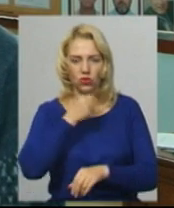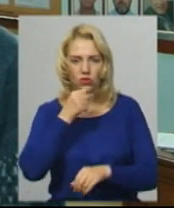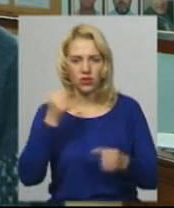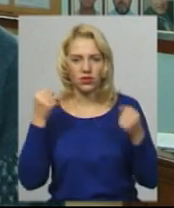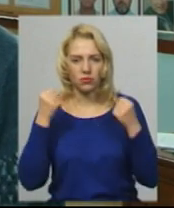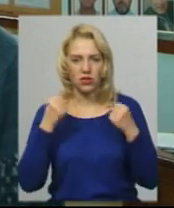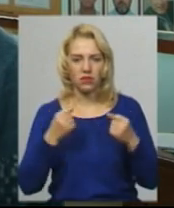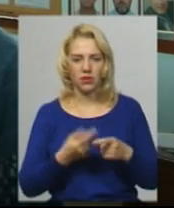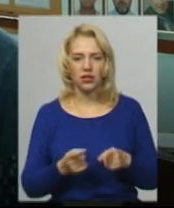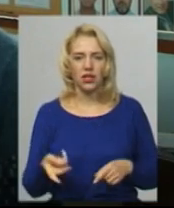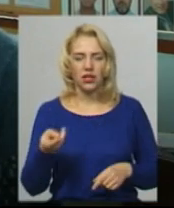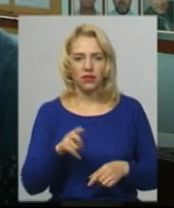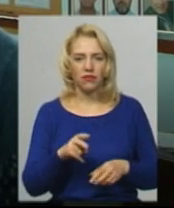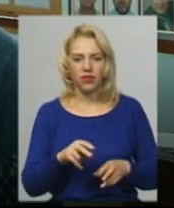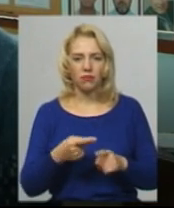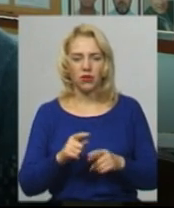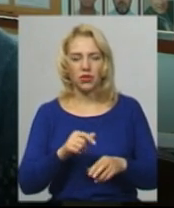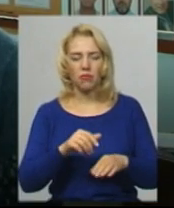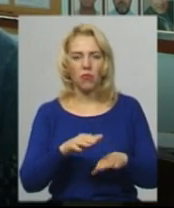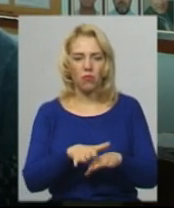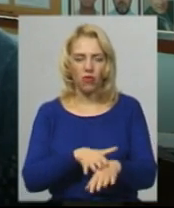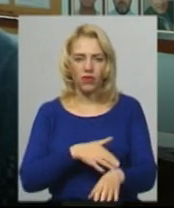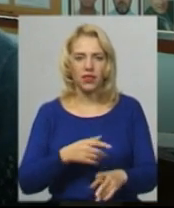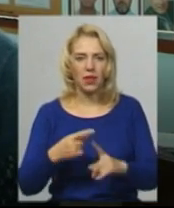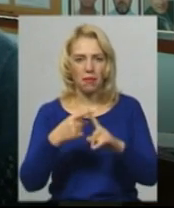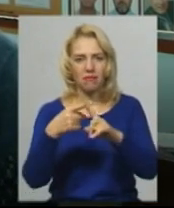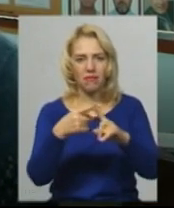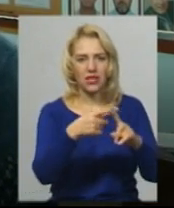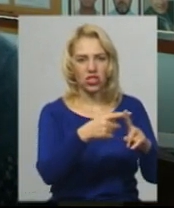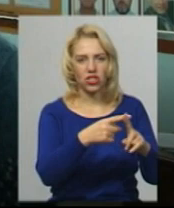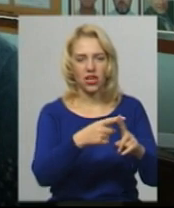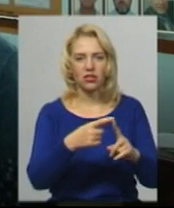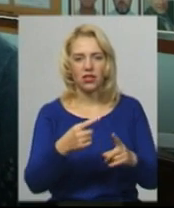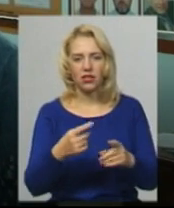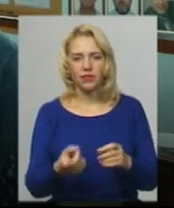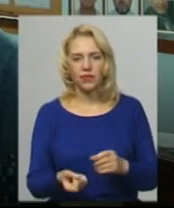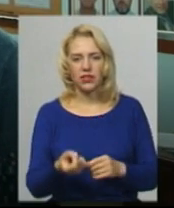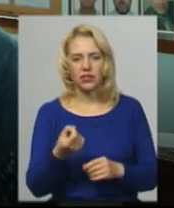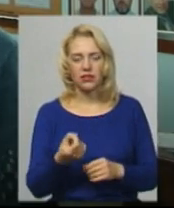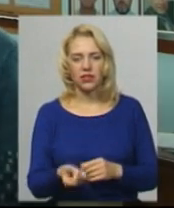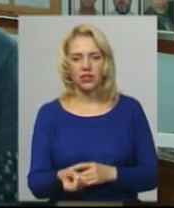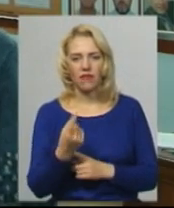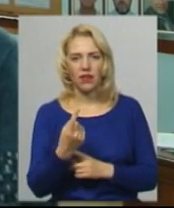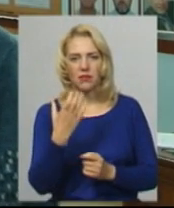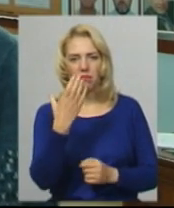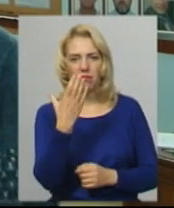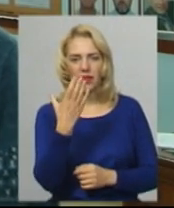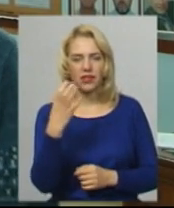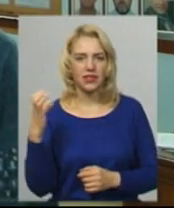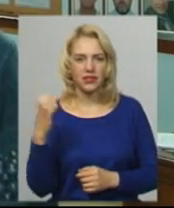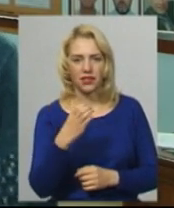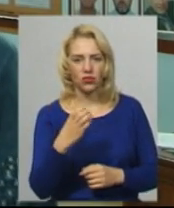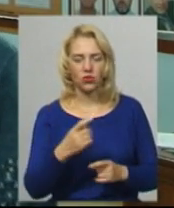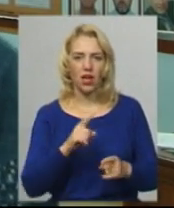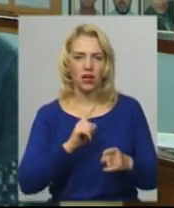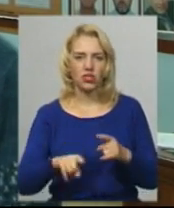ГП-12, 30 пострілів, повільний біг, мішань з'являється вікні про бігу на 5 секунд, а також